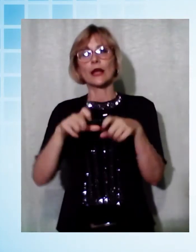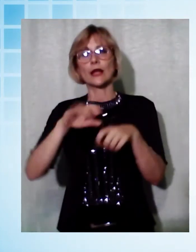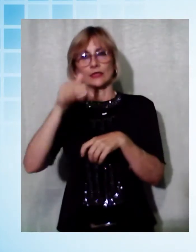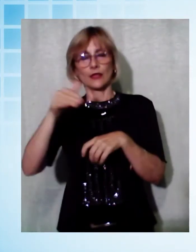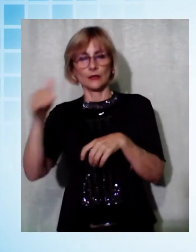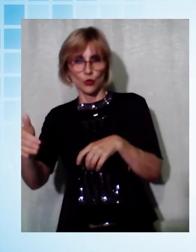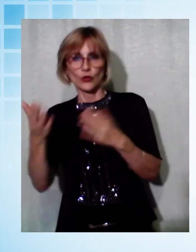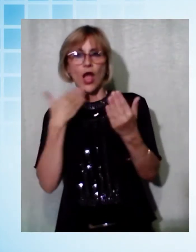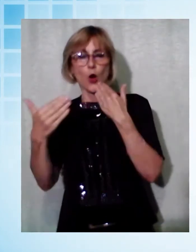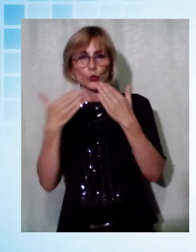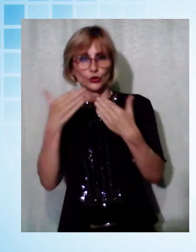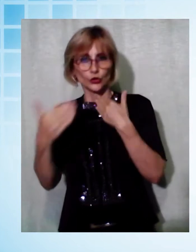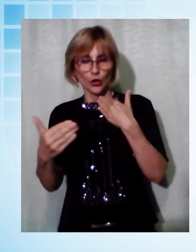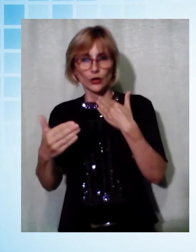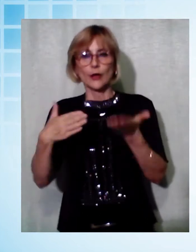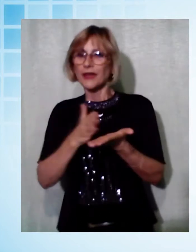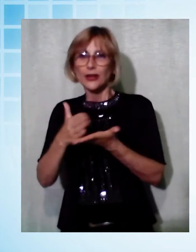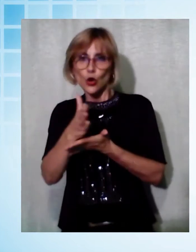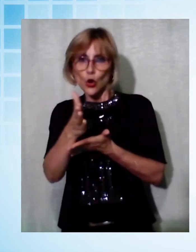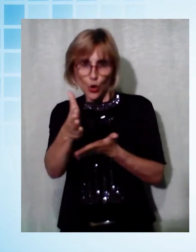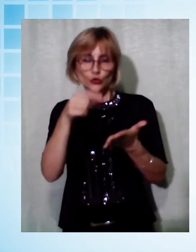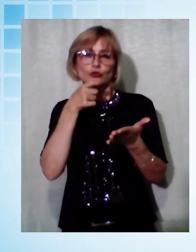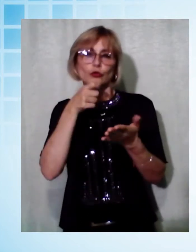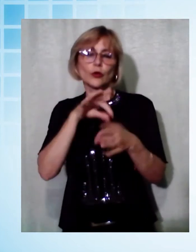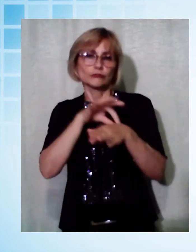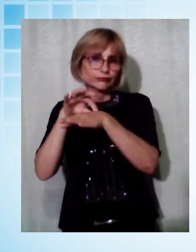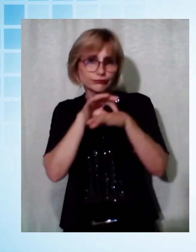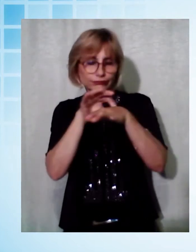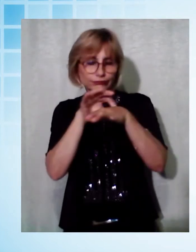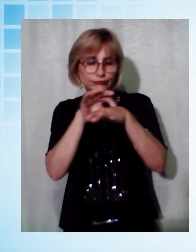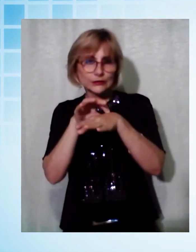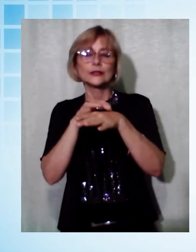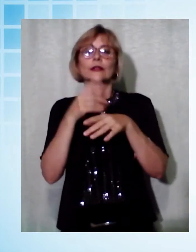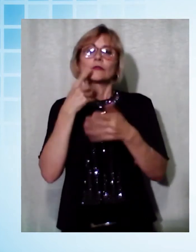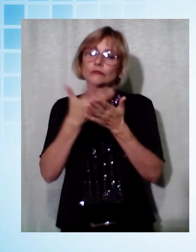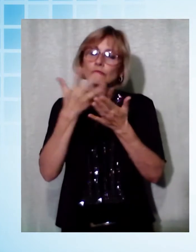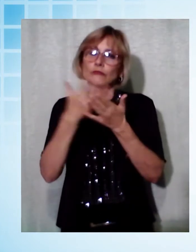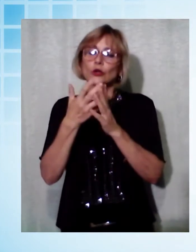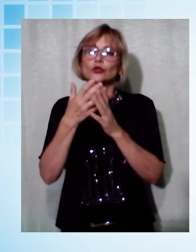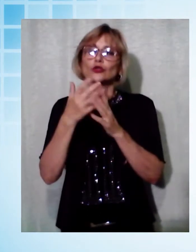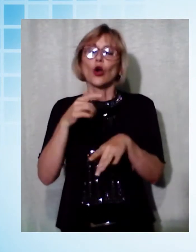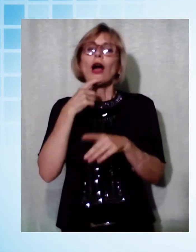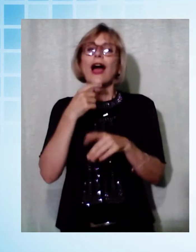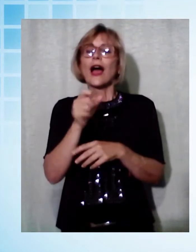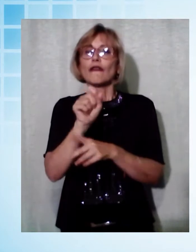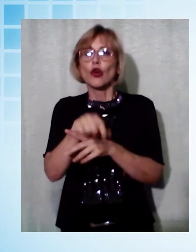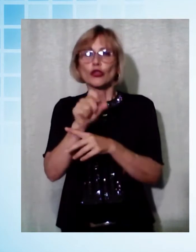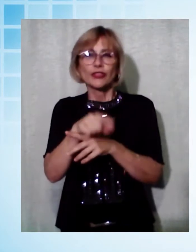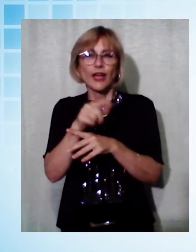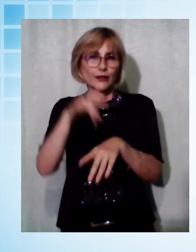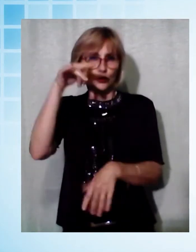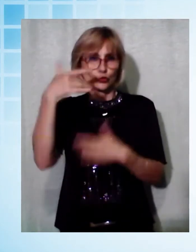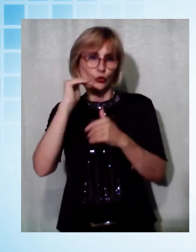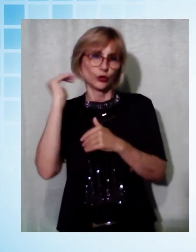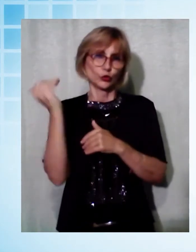toccherà tutte le fontane monumentali progettate da Nottolini fino a raggiungere il Tempietto di San Concordio, un percorso particolare nella